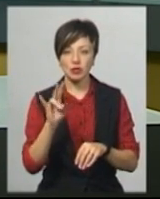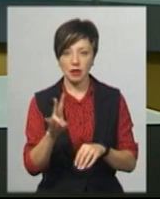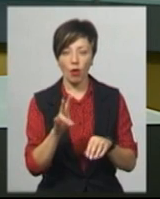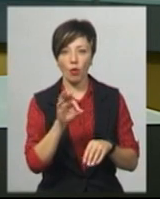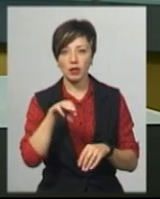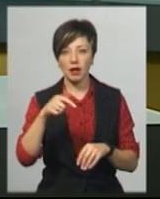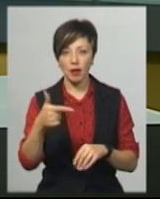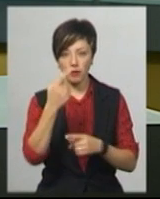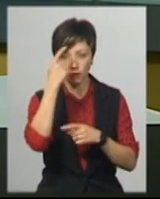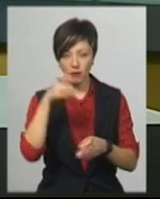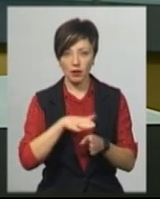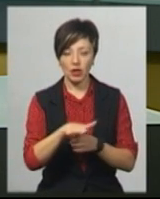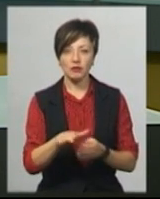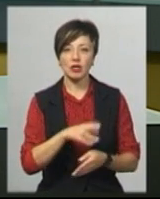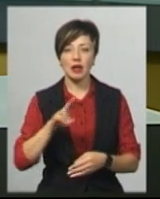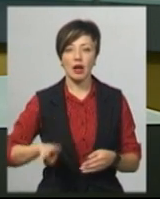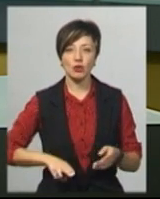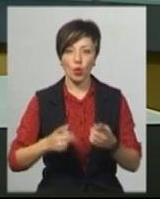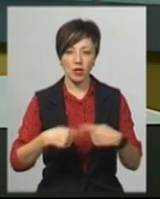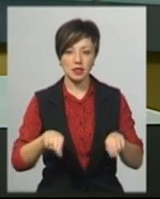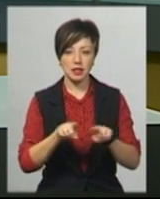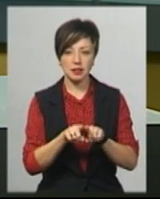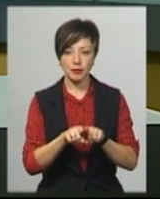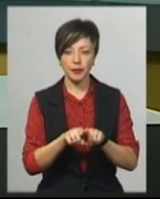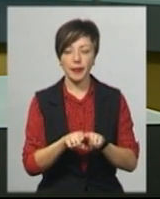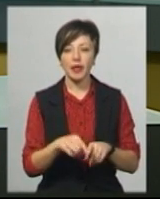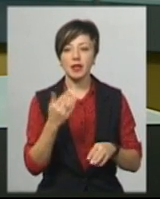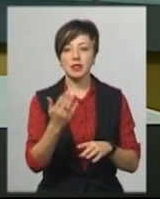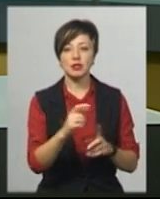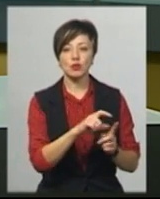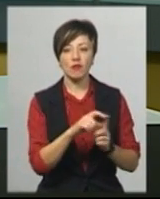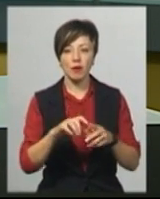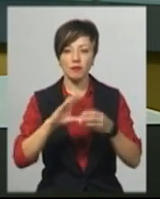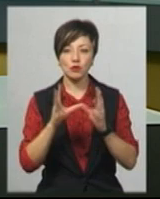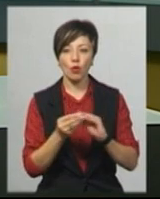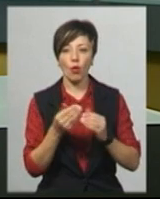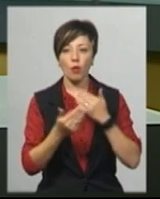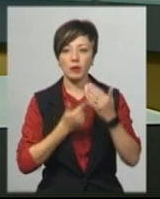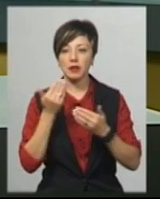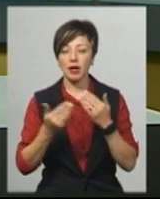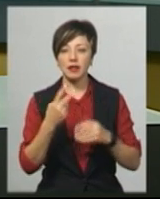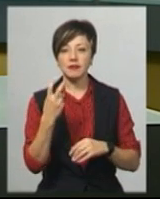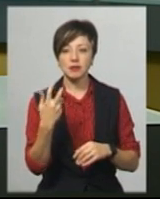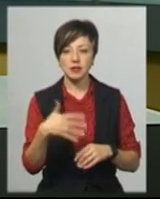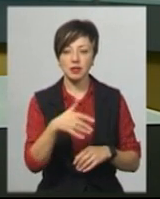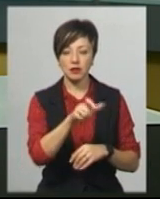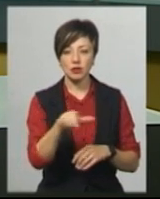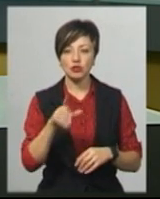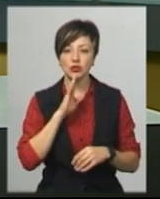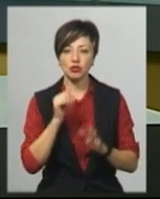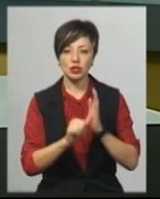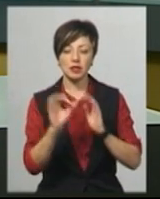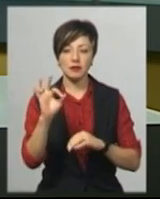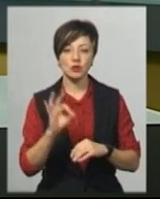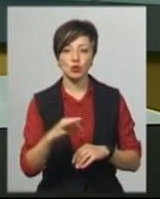повідомила виконавчий директор організації Анастасія Площинська. За її словами, всього опитали 250 жителів. Жінки – 60